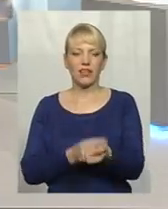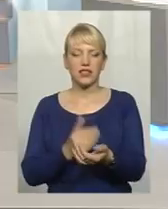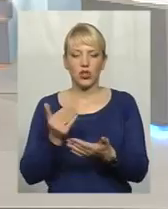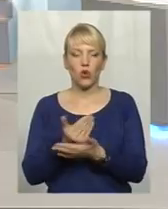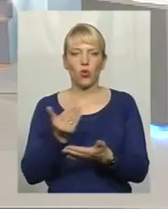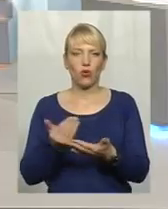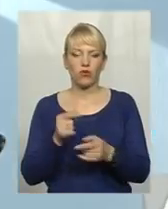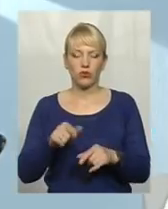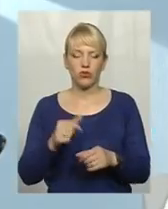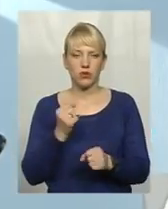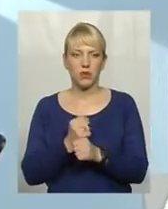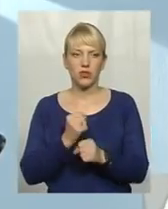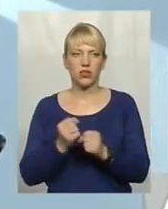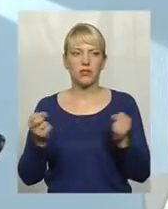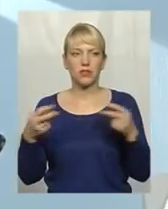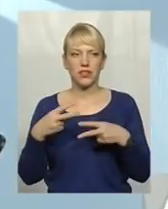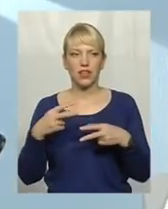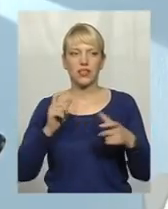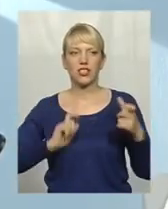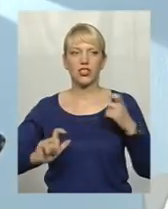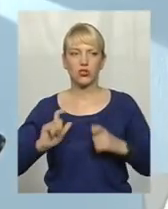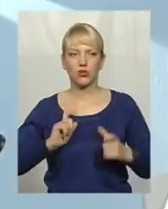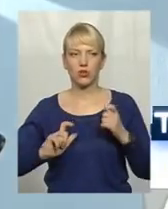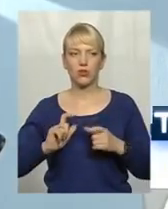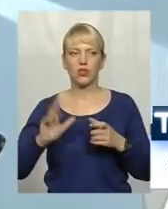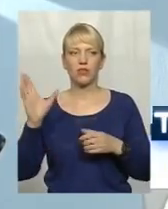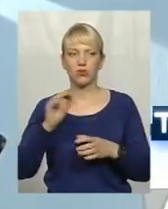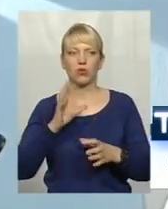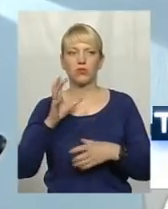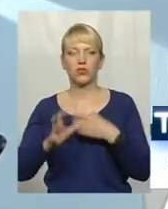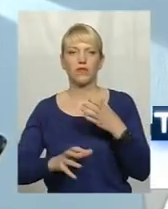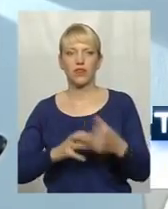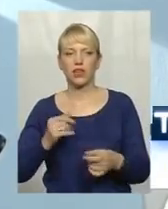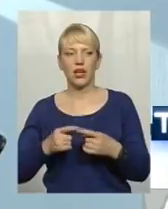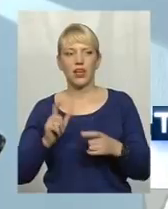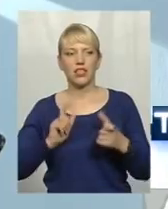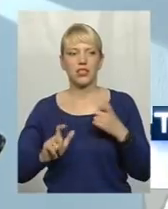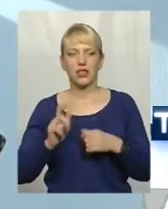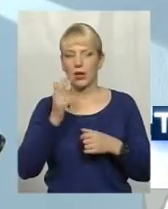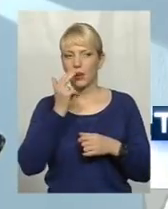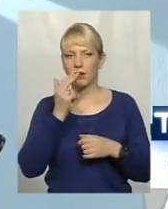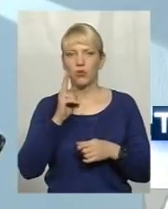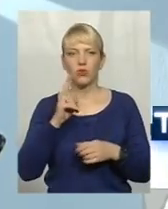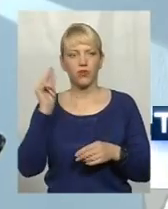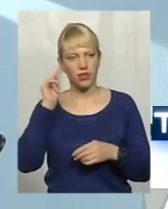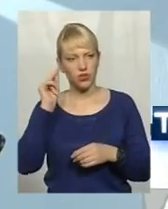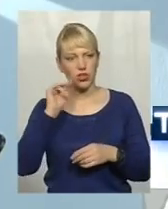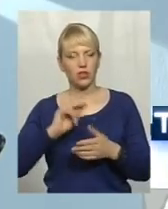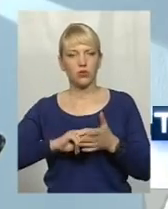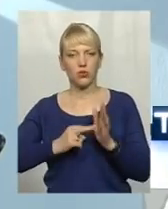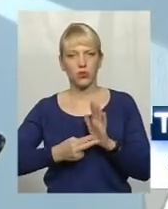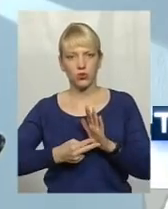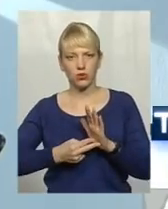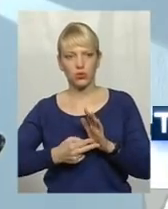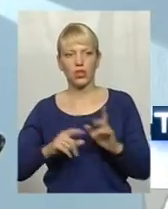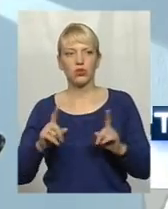Для цього працюють спеціальні інститути в цьому світі, інститути грипу, які вивчають, які прогнозують,